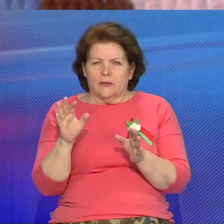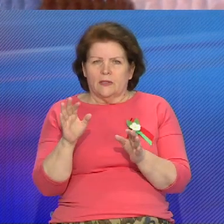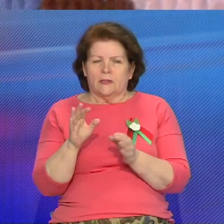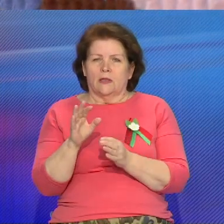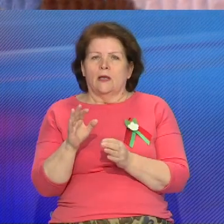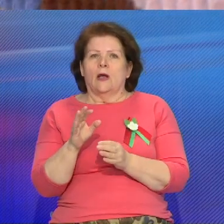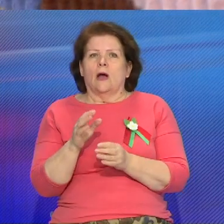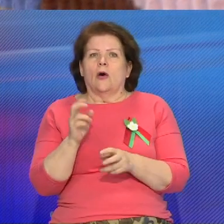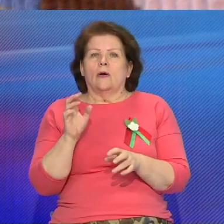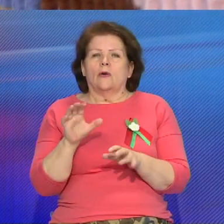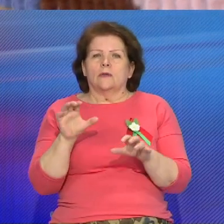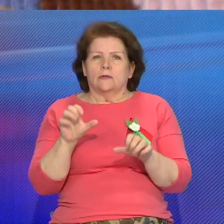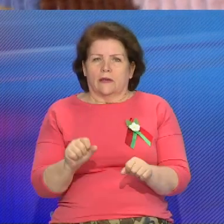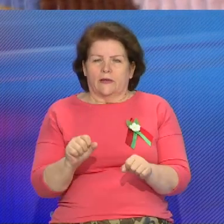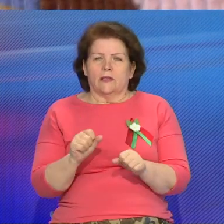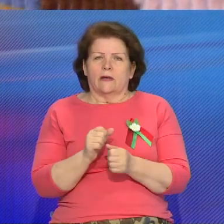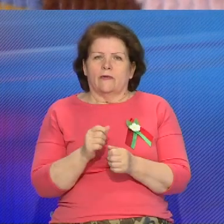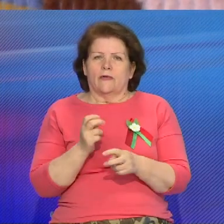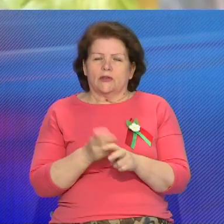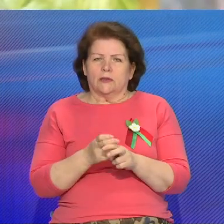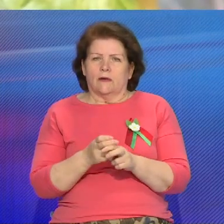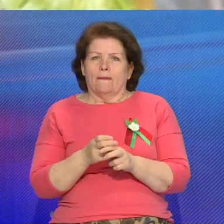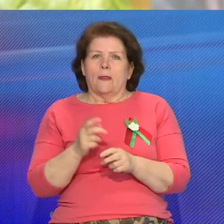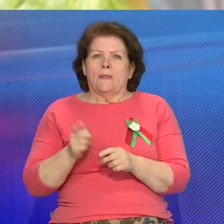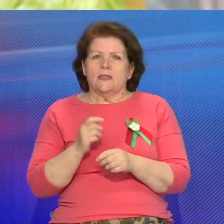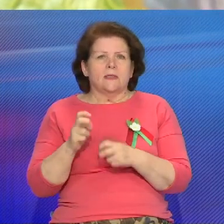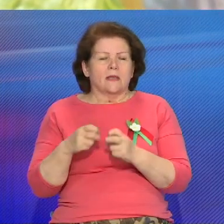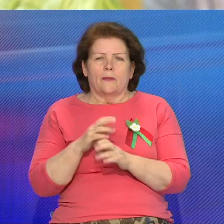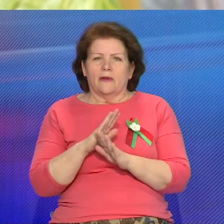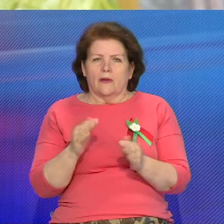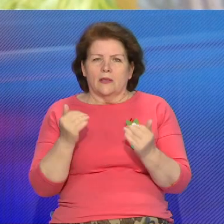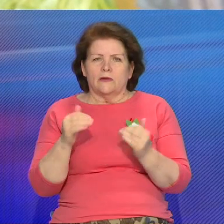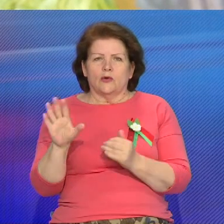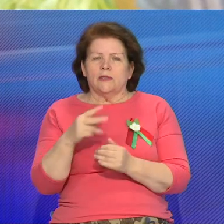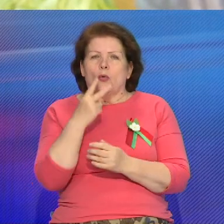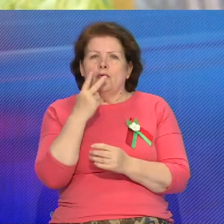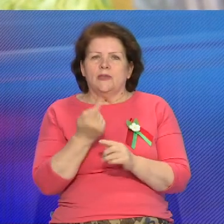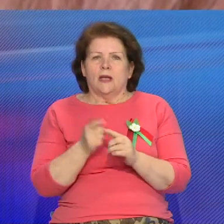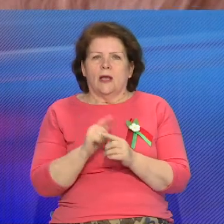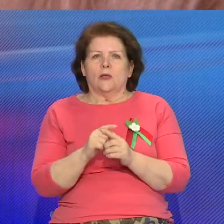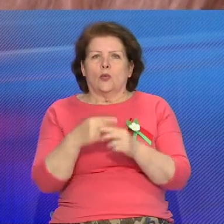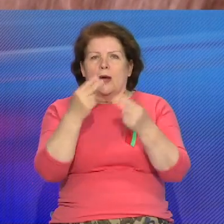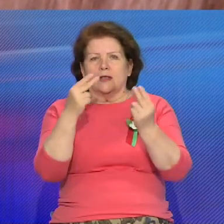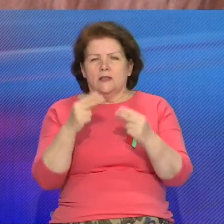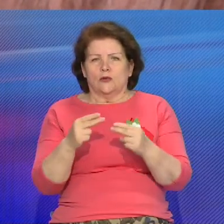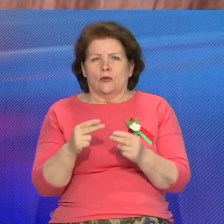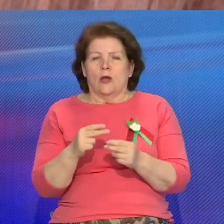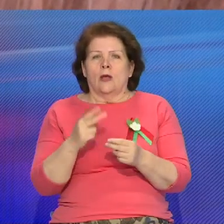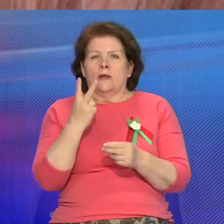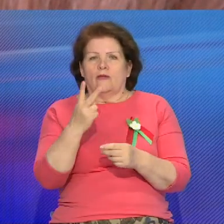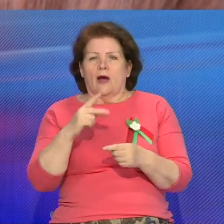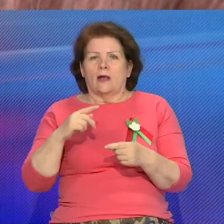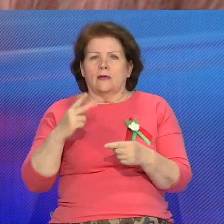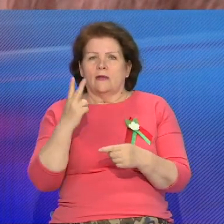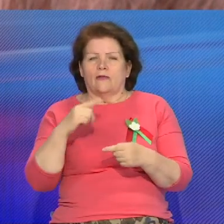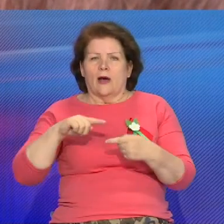от немецко-фашистских захопников. И мастер не подвяла. Сёня усе убачили гэты выраб. Габелин по мерам 2 на 2,5